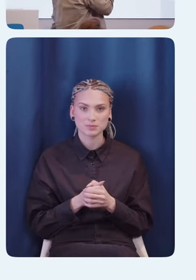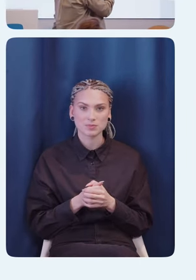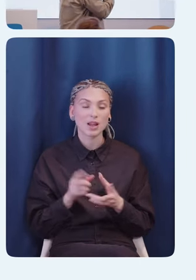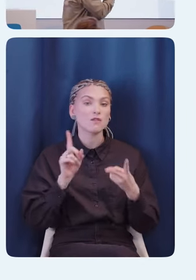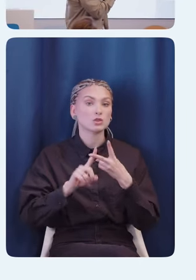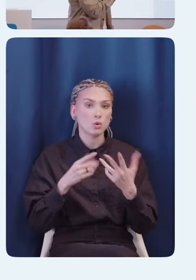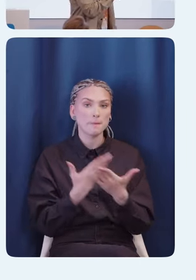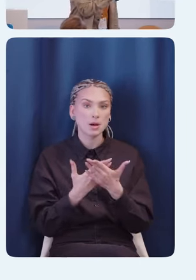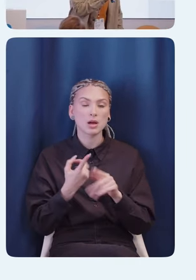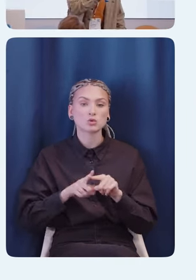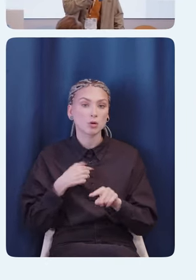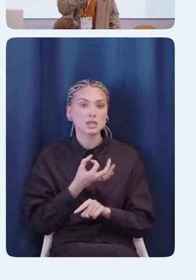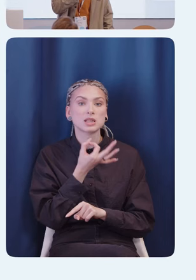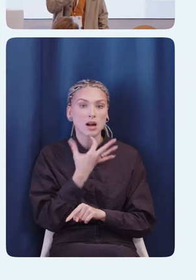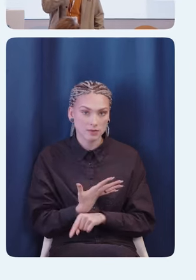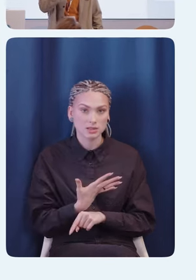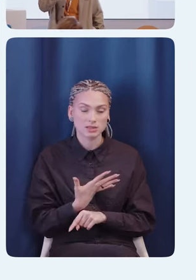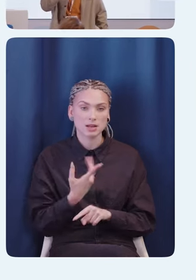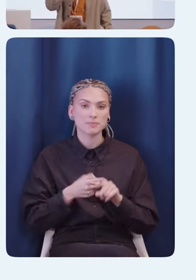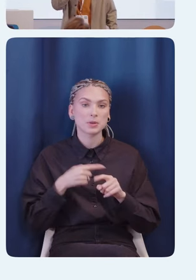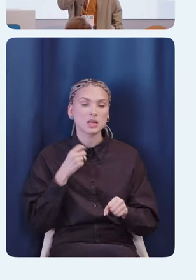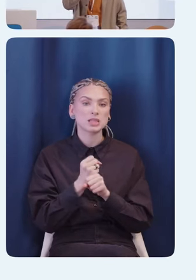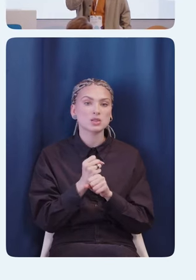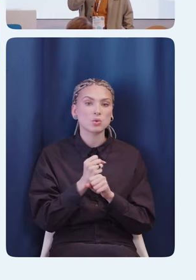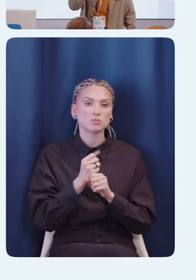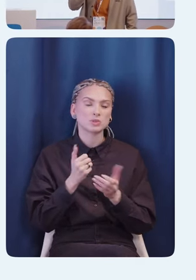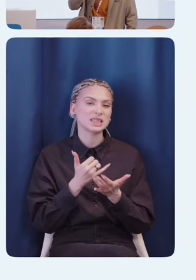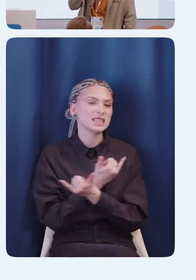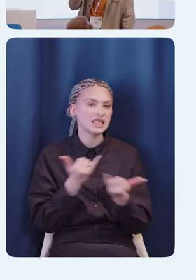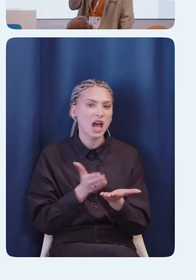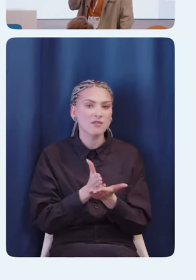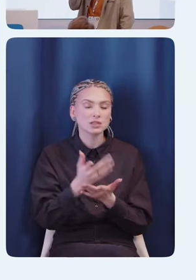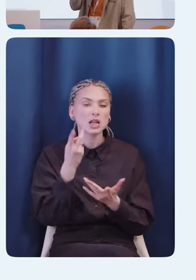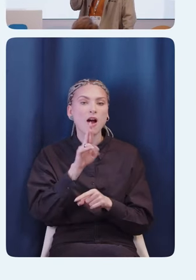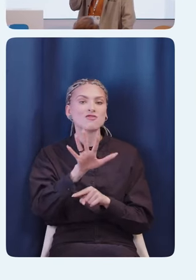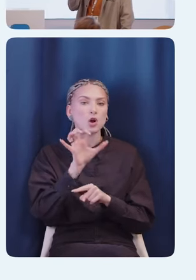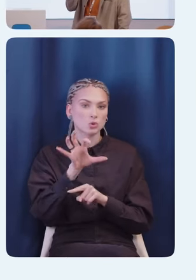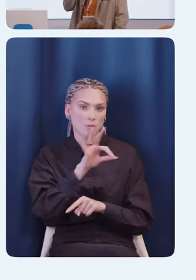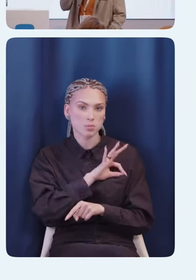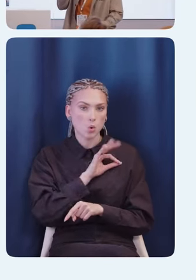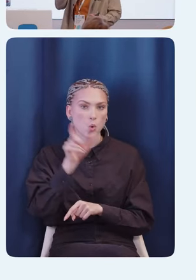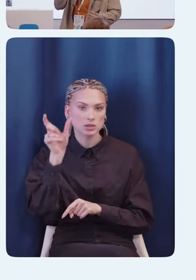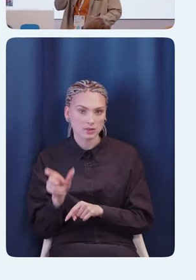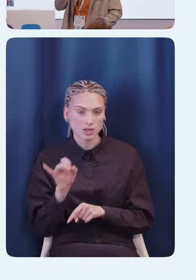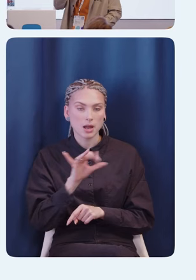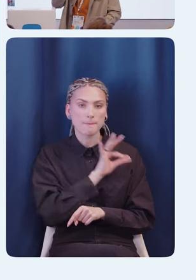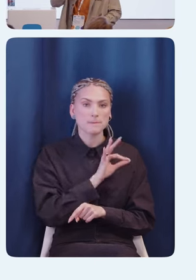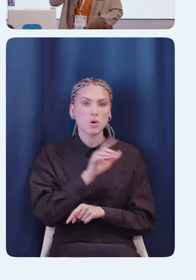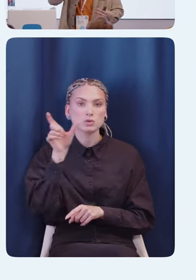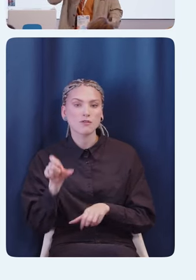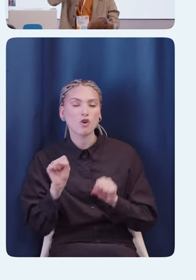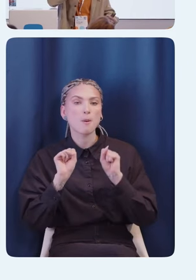Второй пример, который мне нравится, это мы разрабатывали сервис для фотографий пользователей, и пользователи